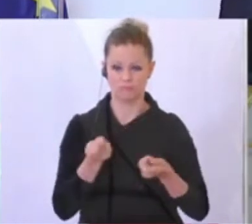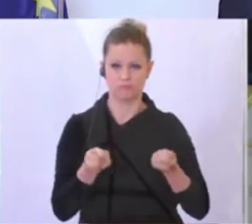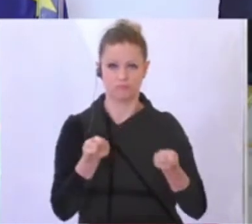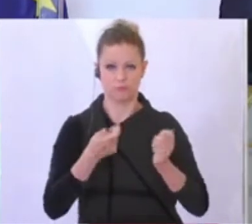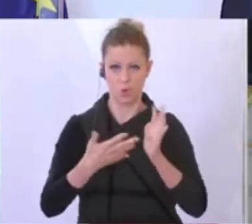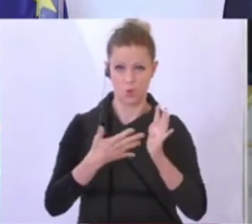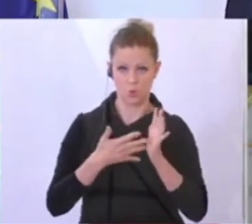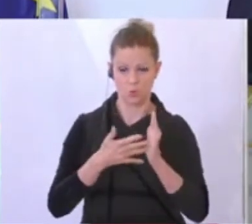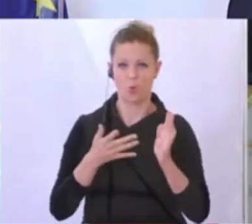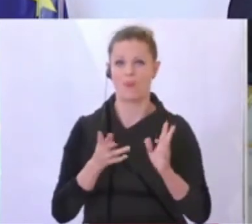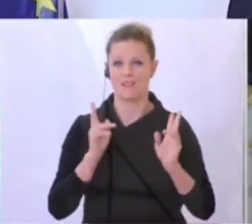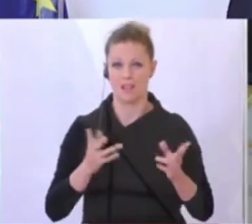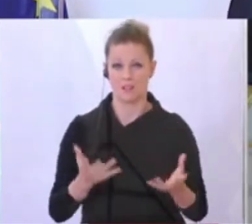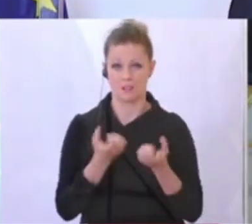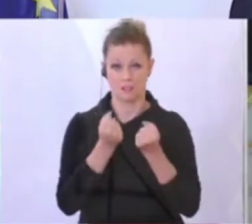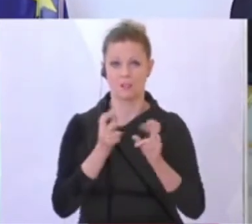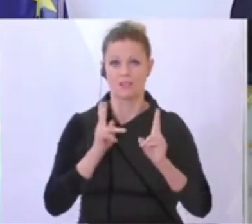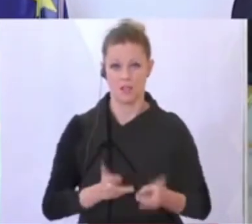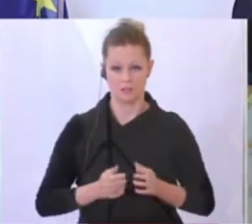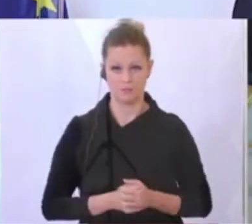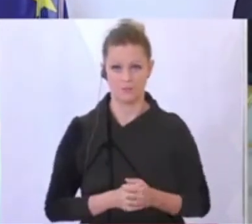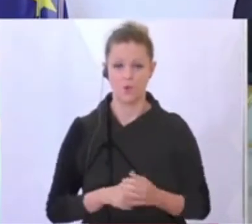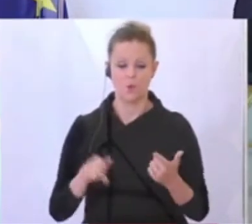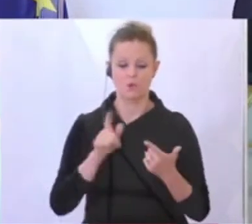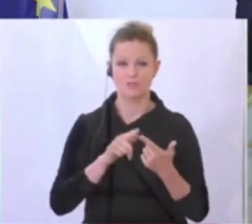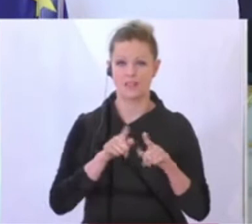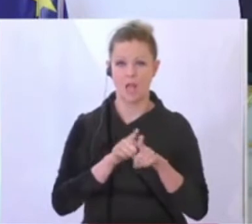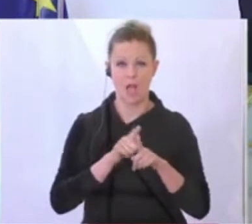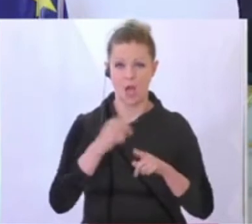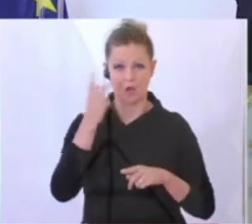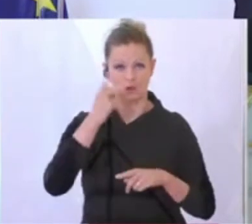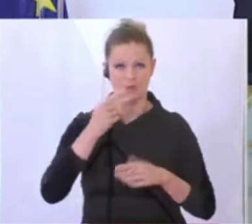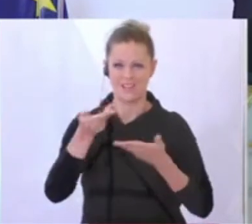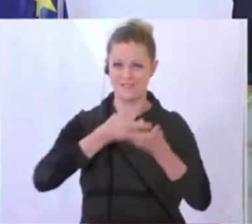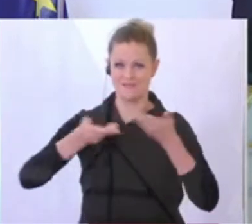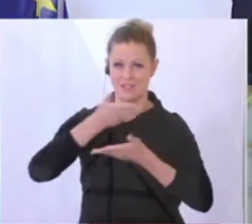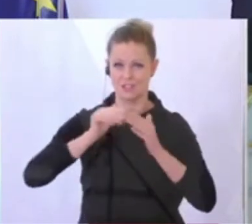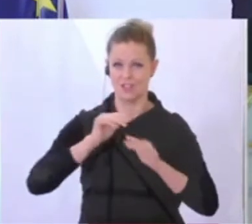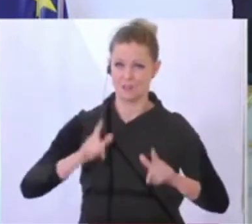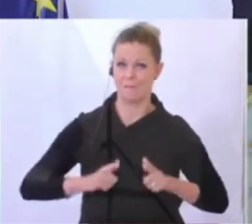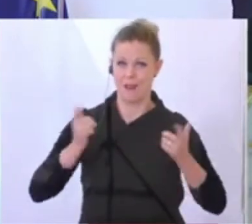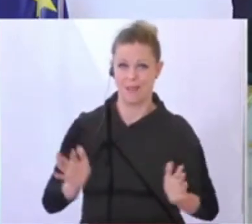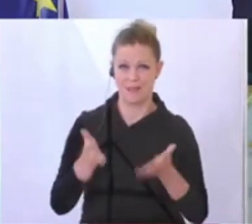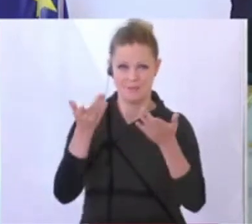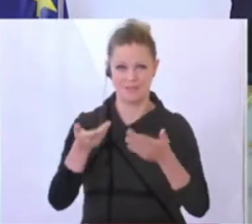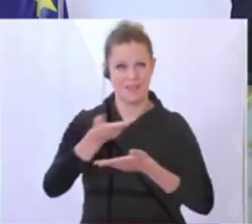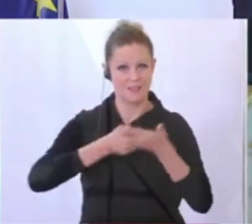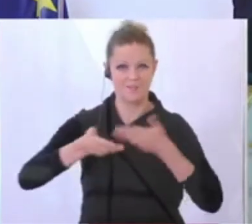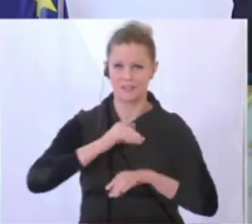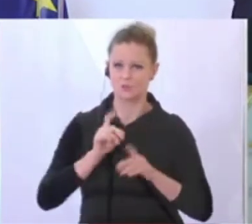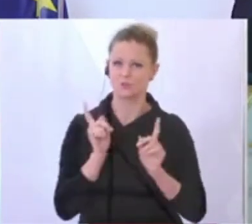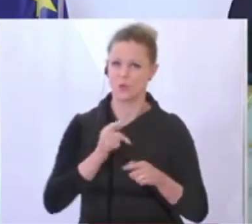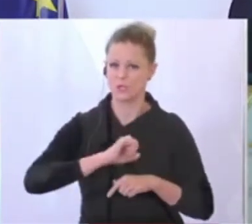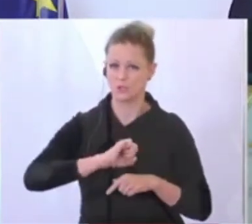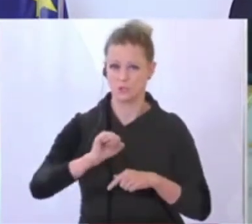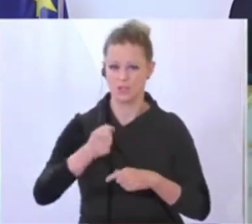halten und zu bewältigen. Und zum Zweiten haben wir natürlich das Ziel, die Wirtschaft zu beleben, die Wirtschaft schnellstmöglich